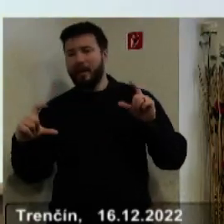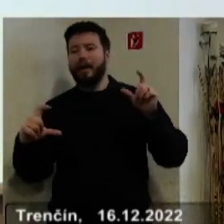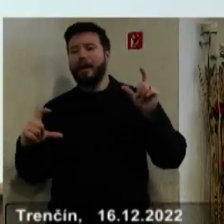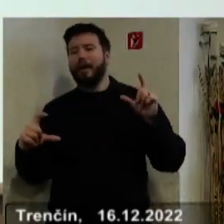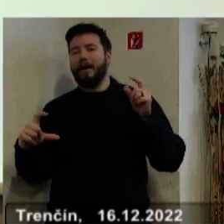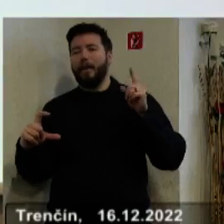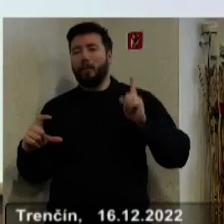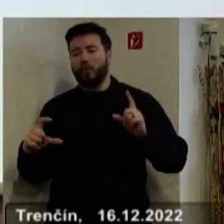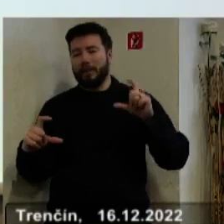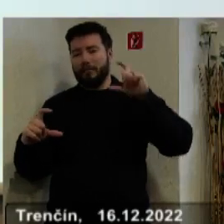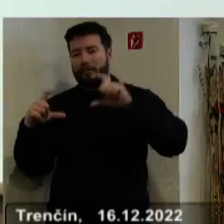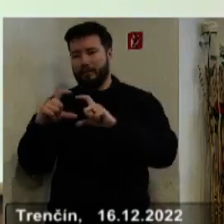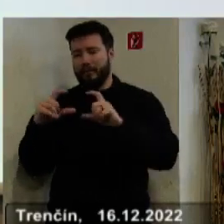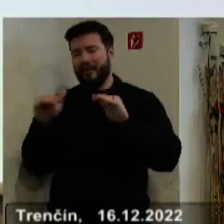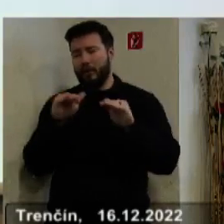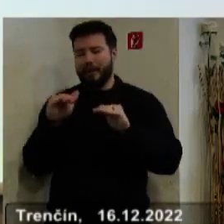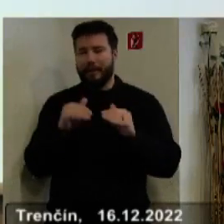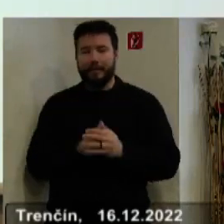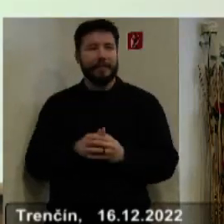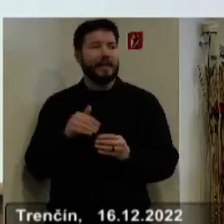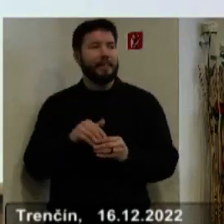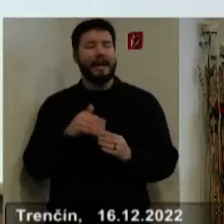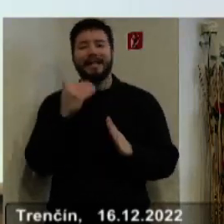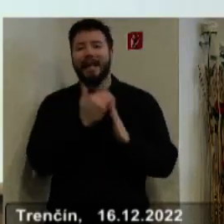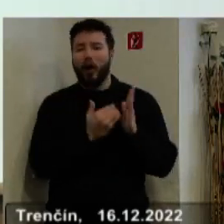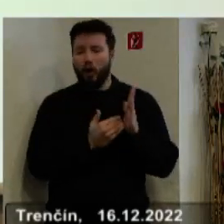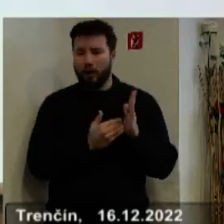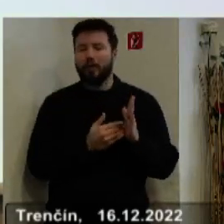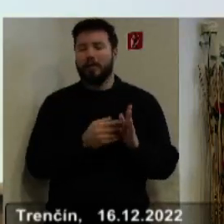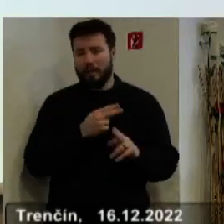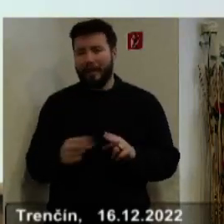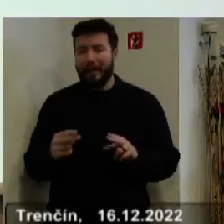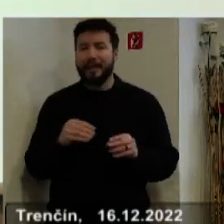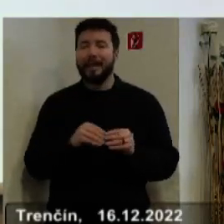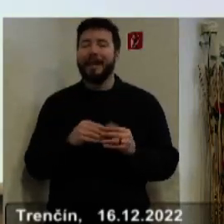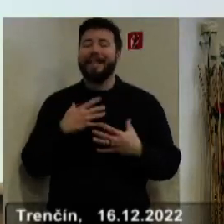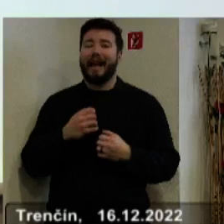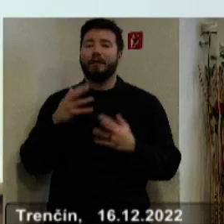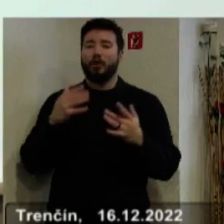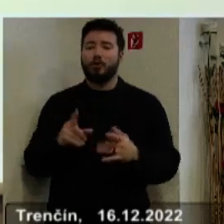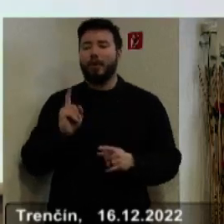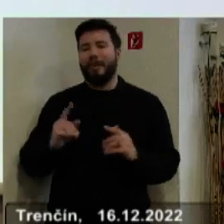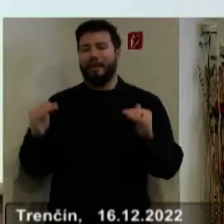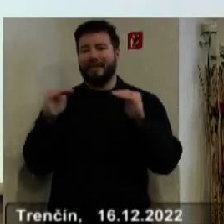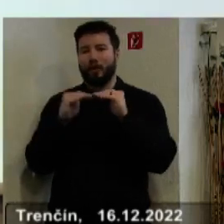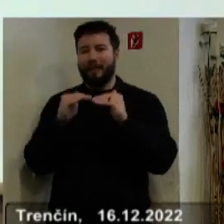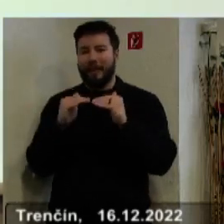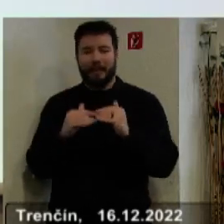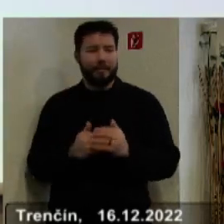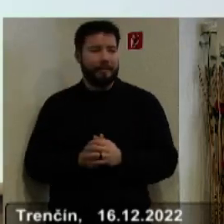máme to základné ustanovenie z legislatívy splnené, že návrh rozpočtu je predložený ako vyrovnaný.